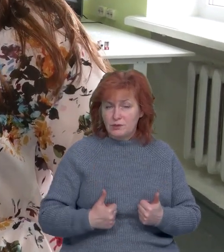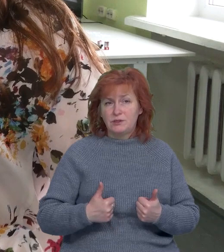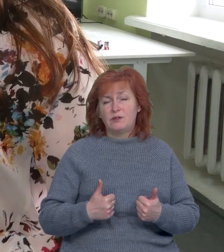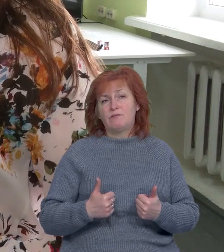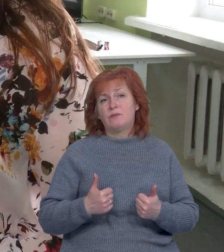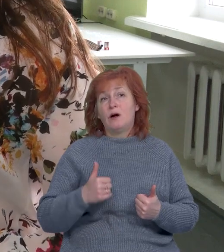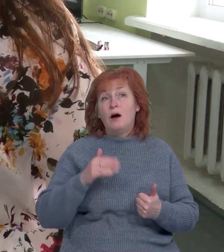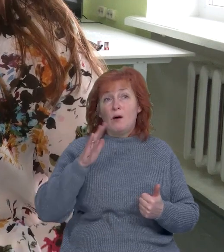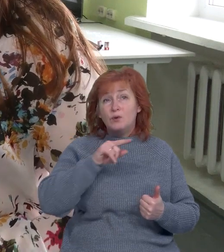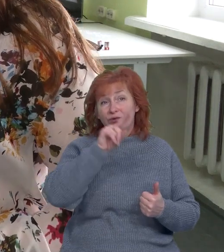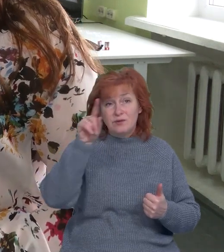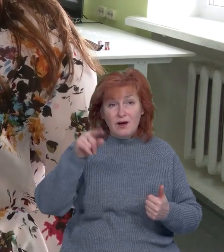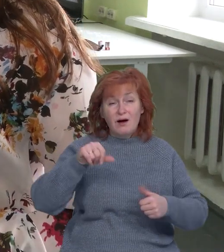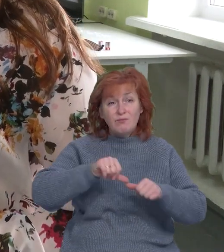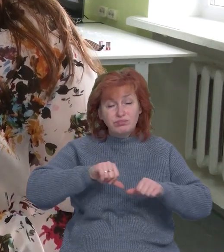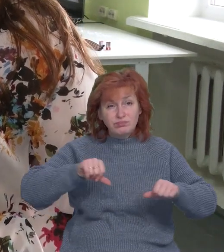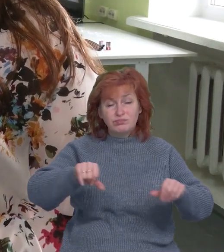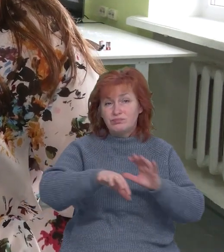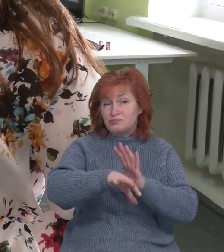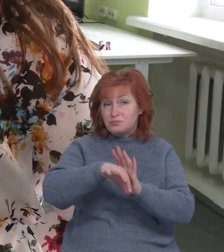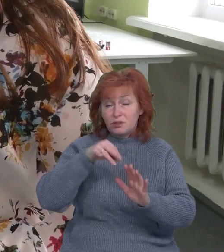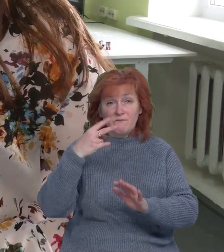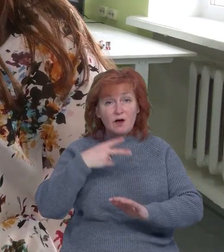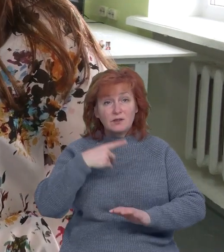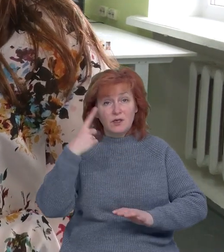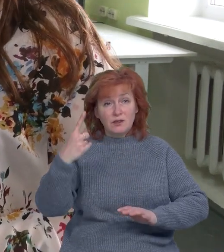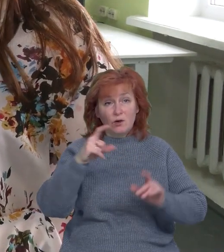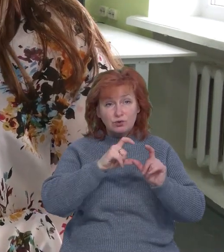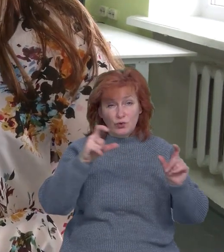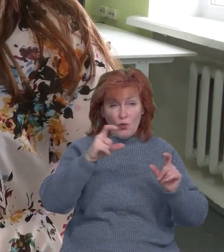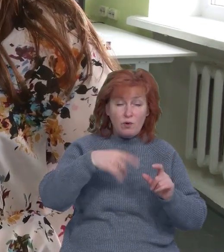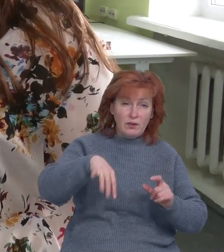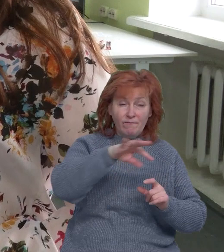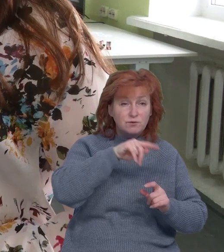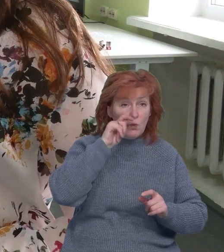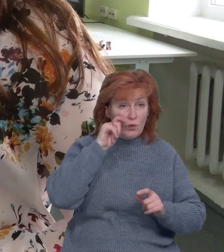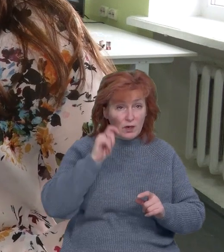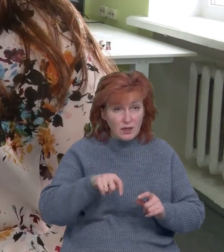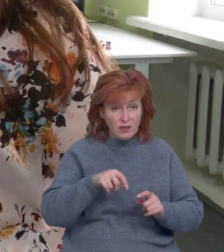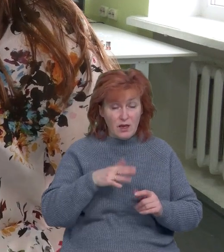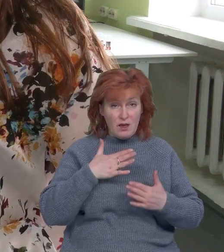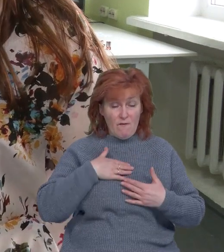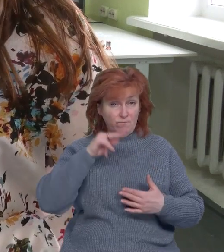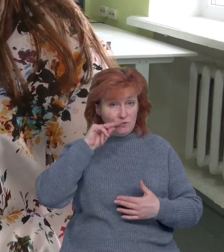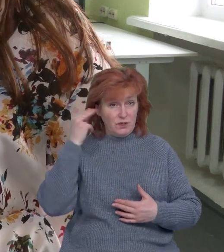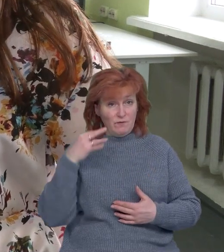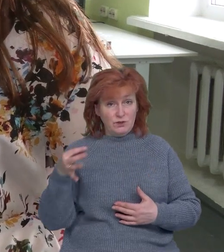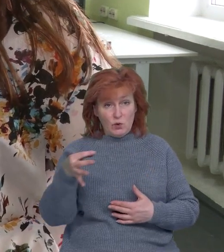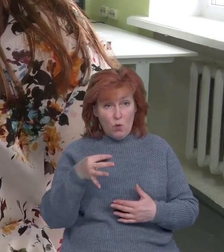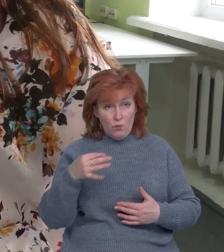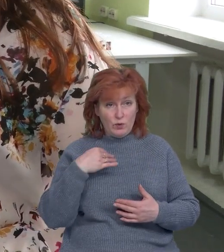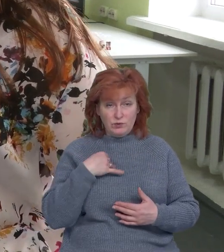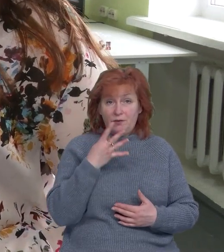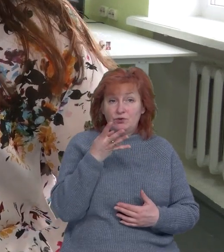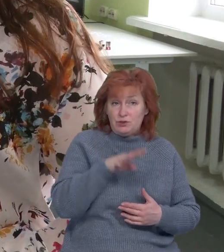за відбором було відібрано 21 школа із України. І в Чернігівській області таких шкіл у